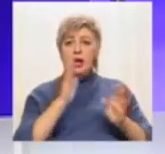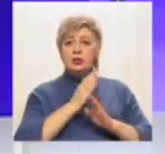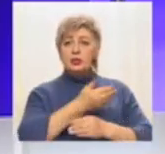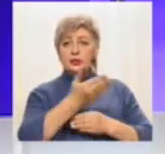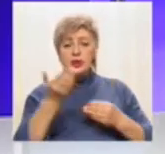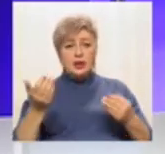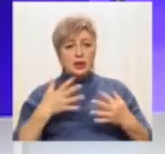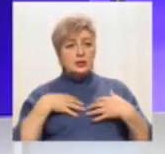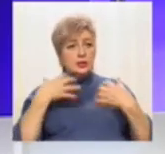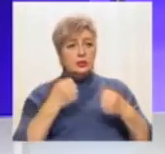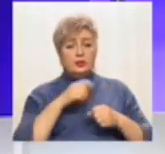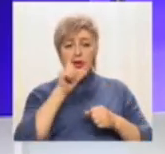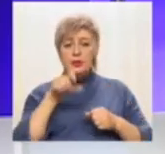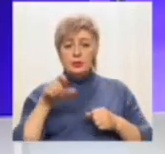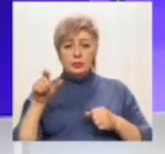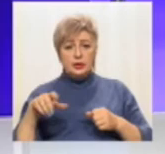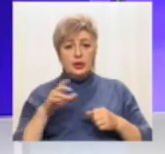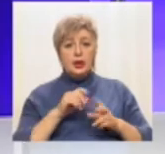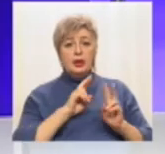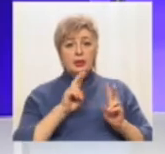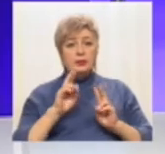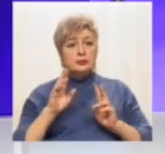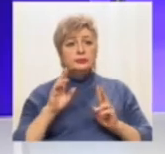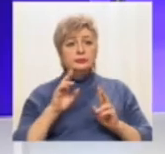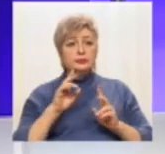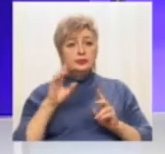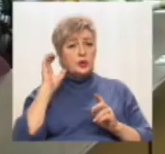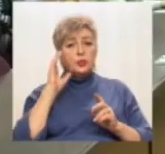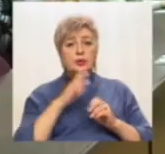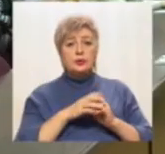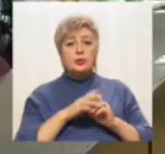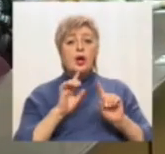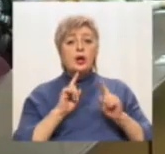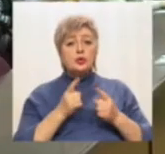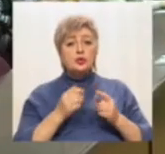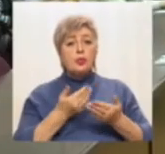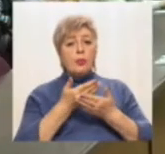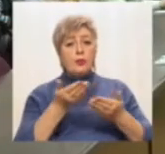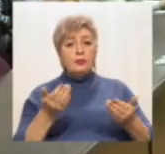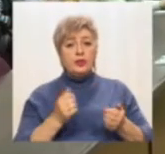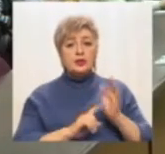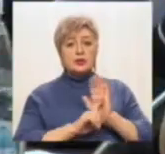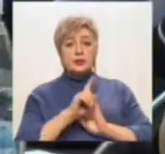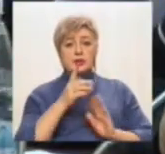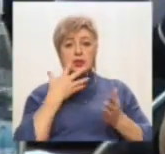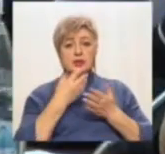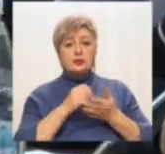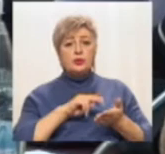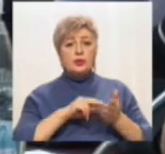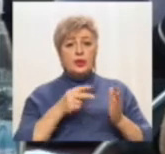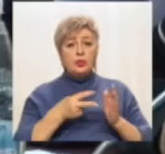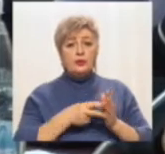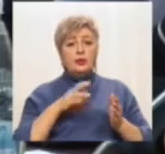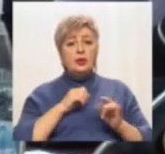Які зауваження висунули екологи у сюжеті наших криворізьких кореспондентів. Чому ви розпочали свою плановану діяльність